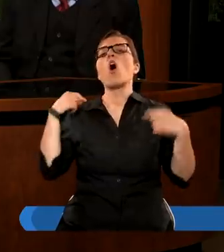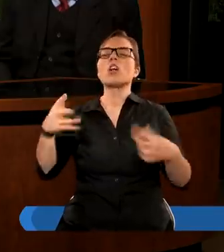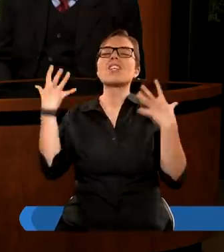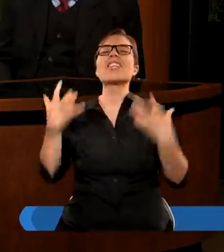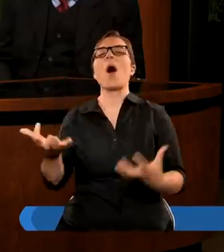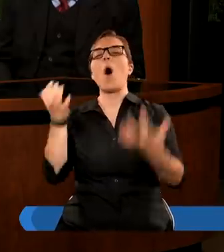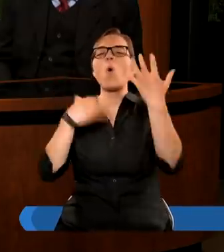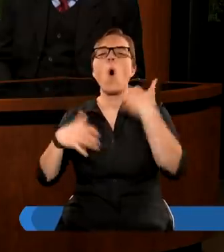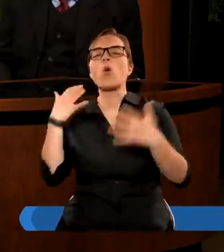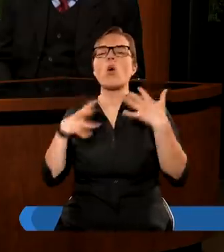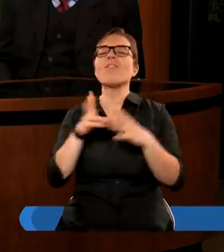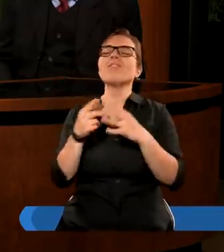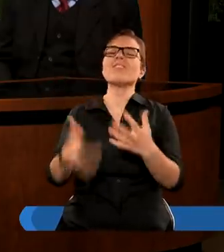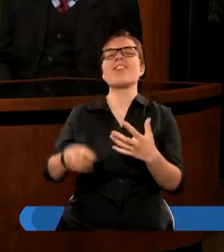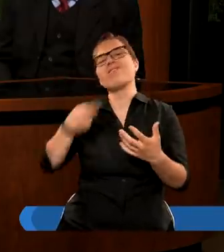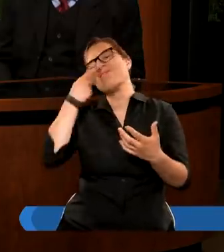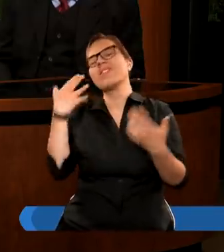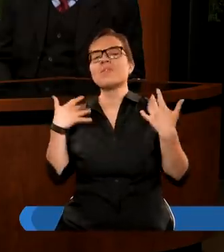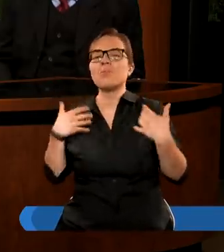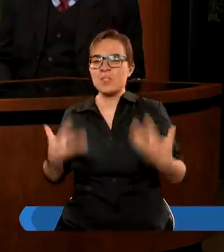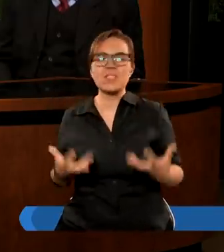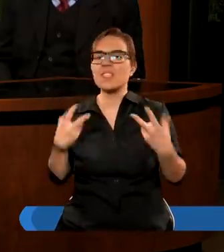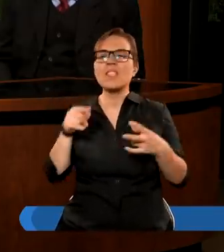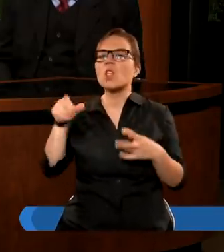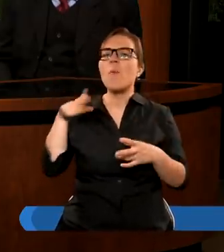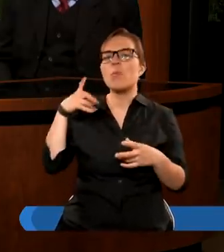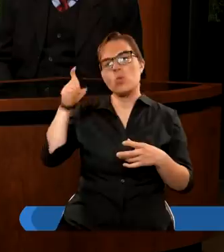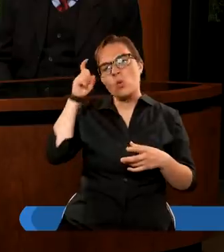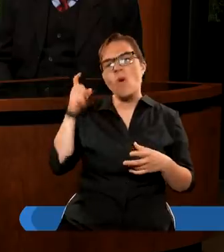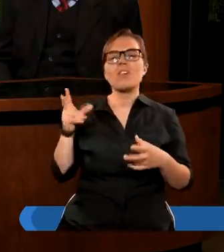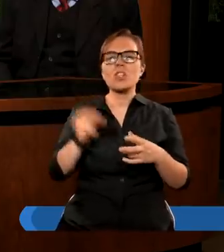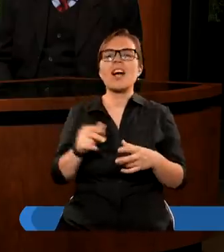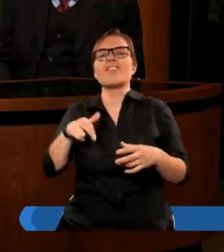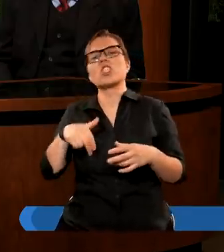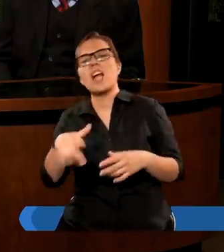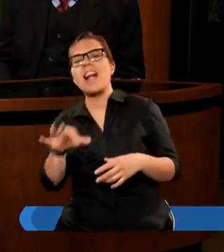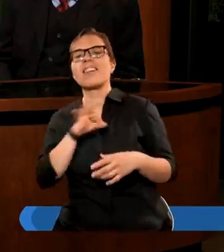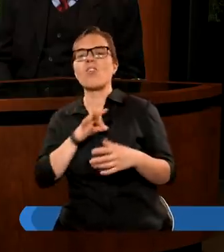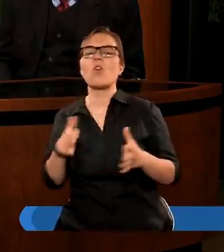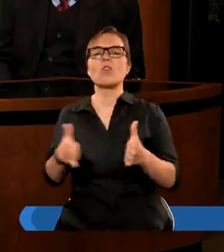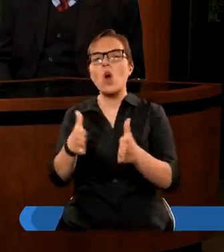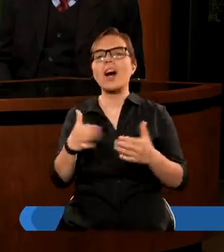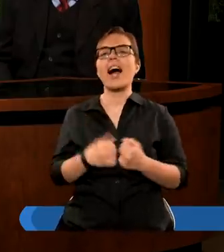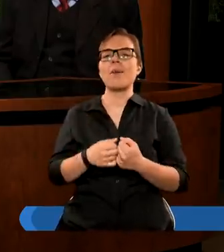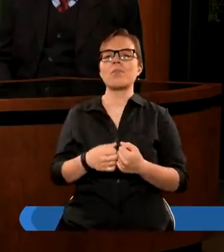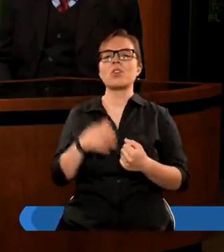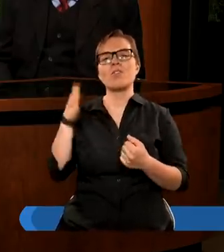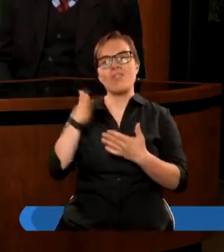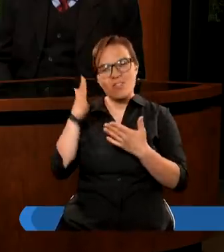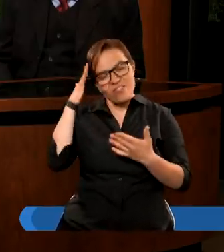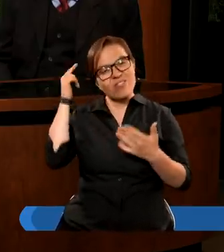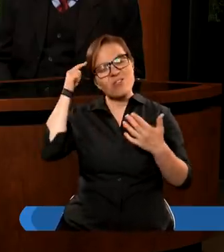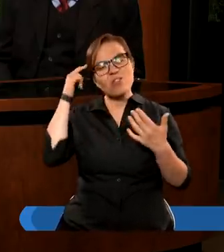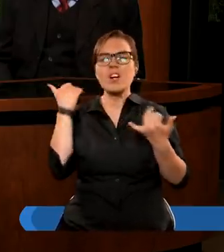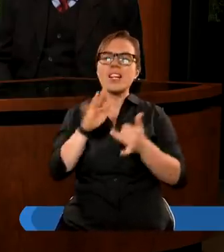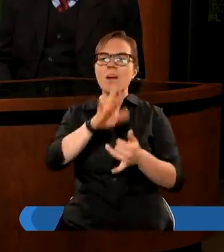chłonąć i za bardzo słuchać. To był człowiek, który szedł określonym torem. Miał już w głowie zakodowane